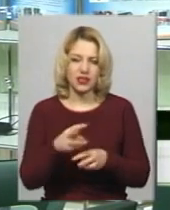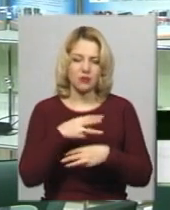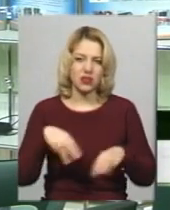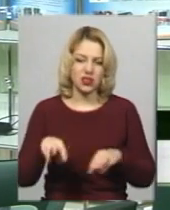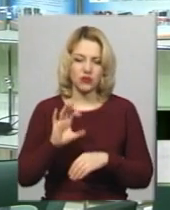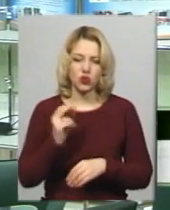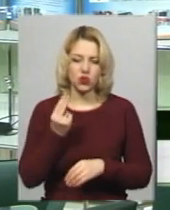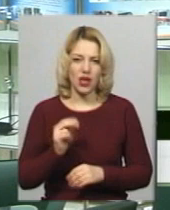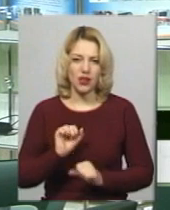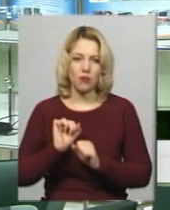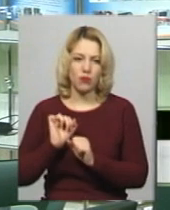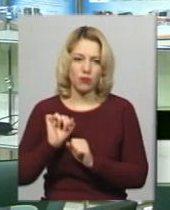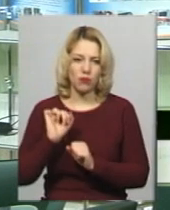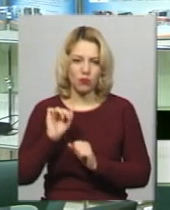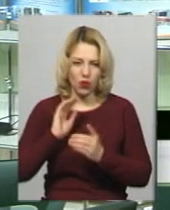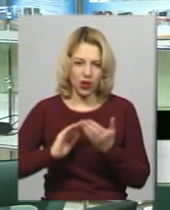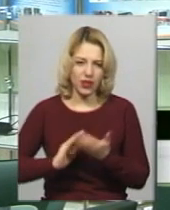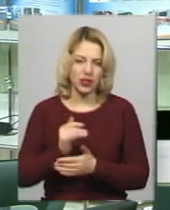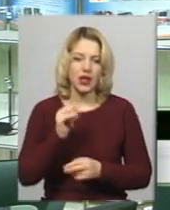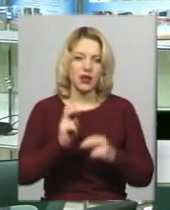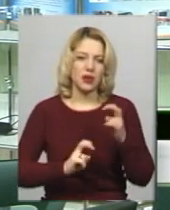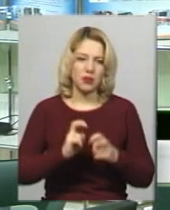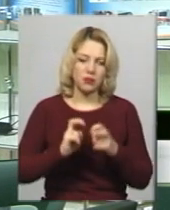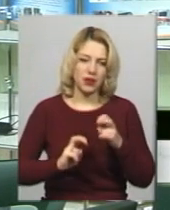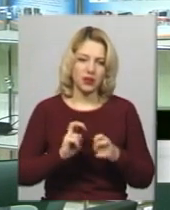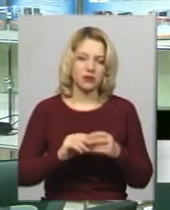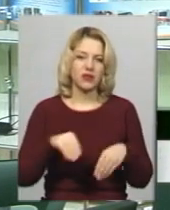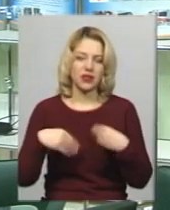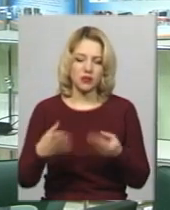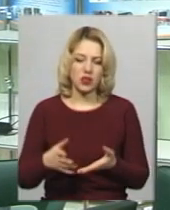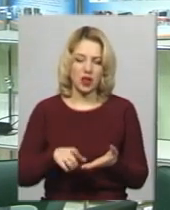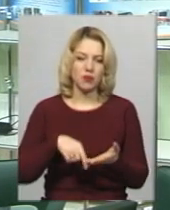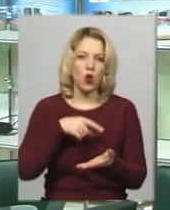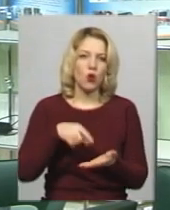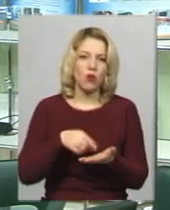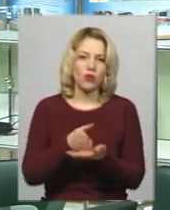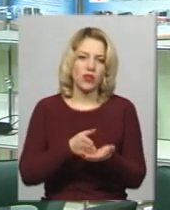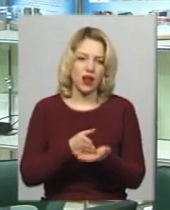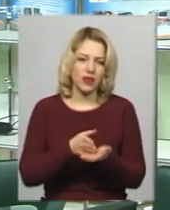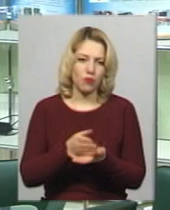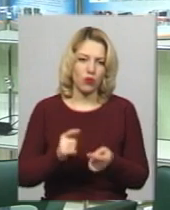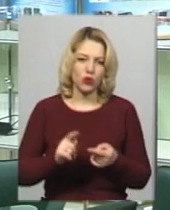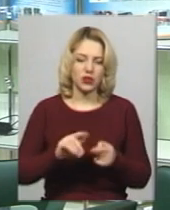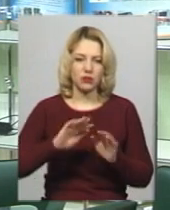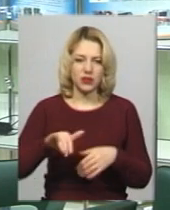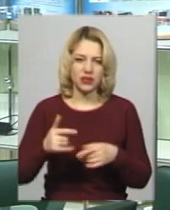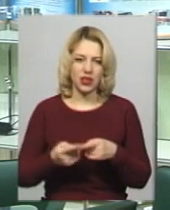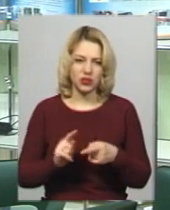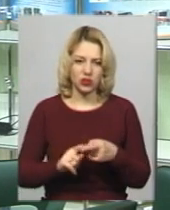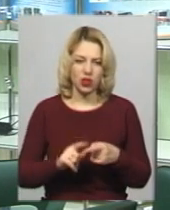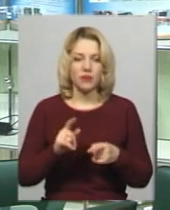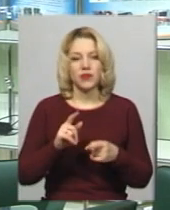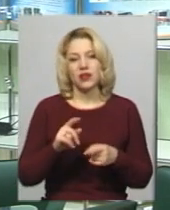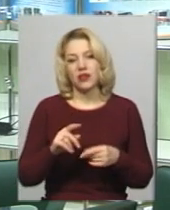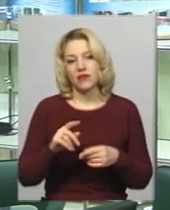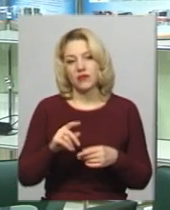підприємствам, надавачам комунальних пост. Після цього до 13-го числа підприємства, надавачі комунальних